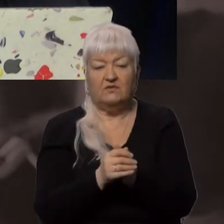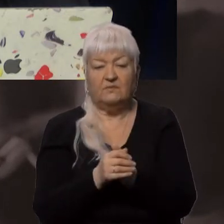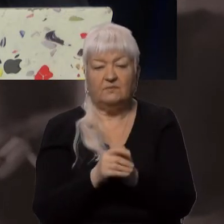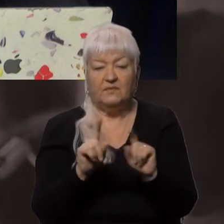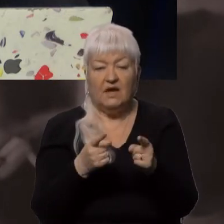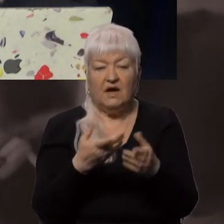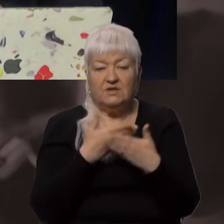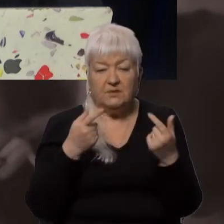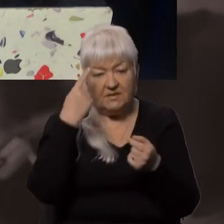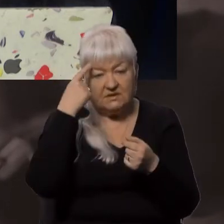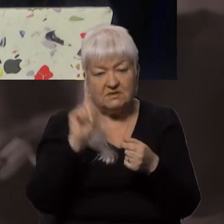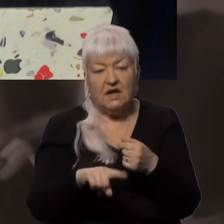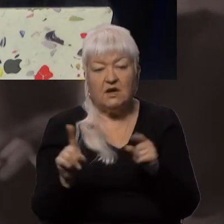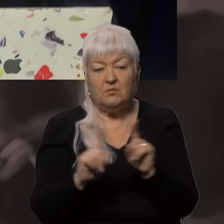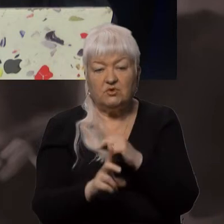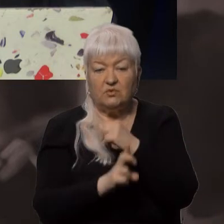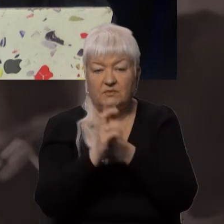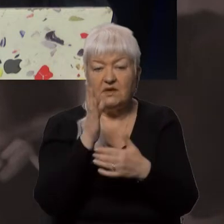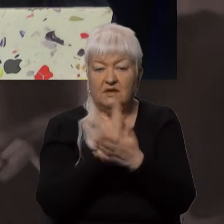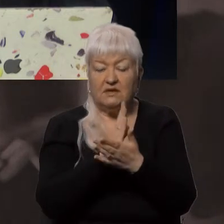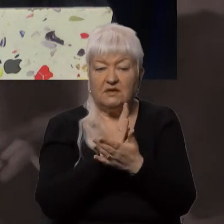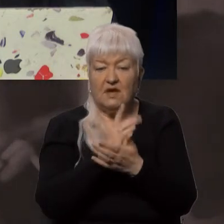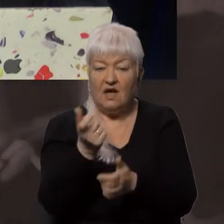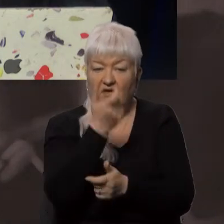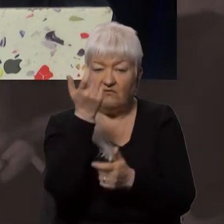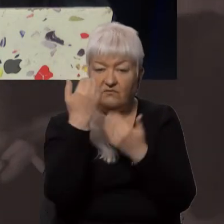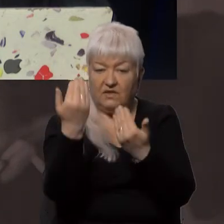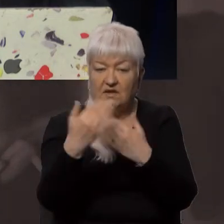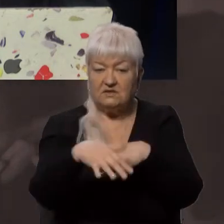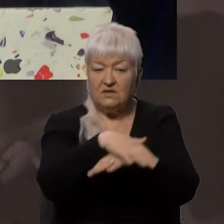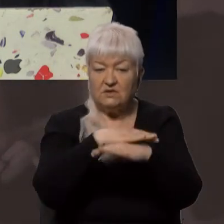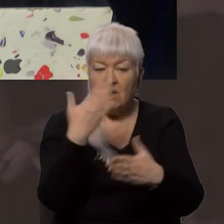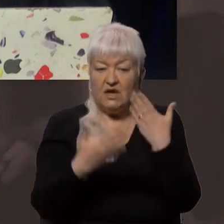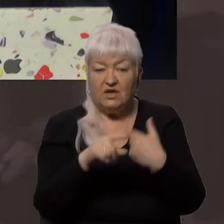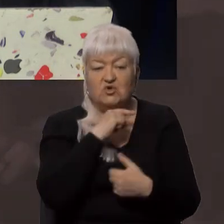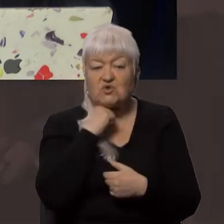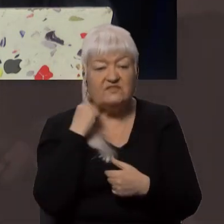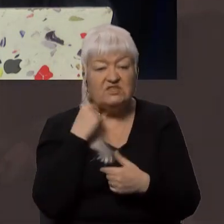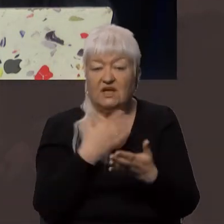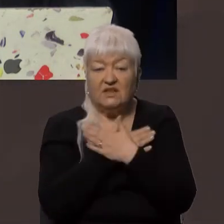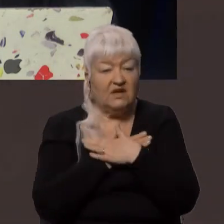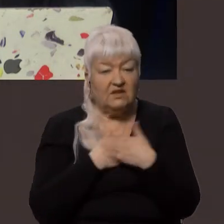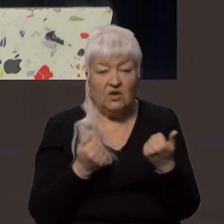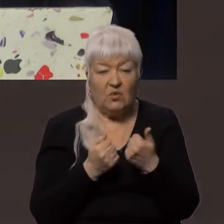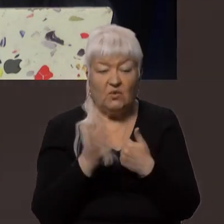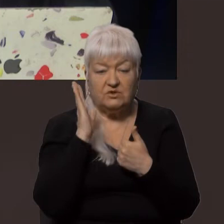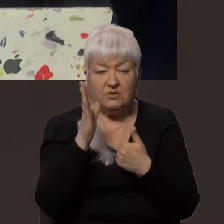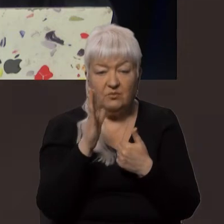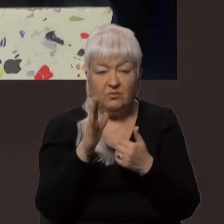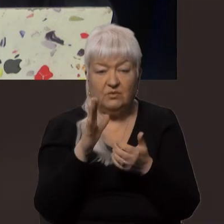знаємо, що храм є власність громади. Навіть якщо священник не хоче все ж таки бути в